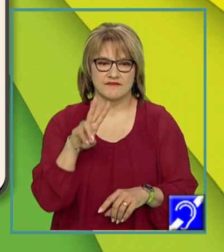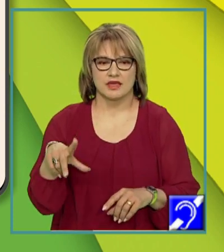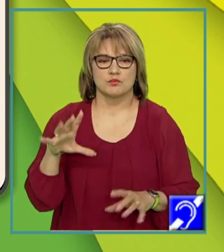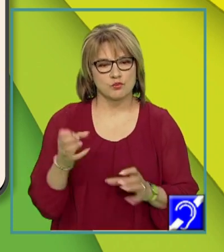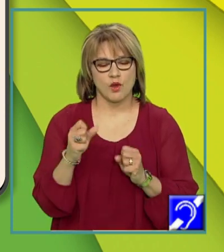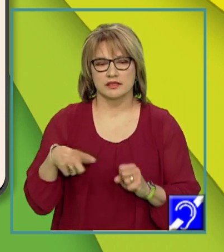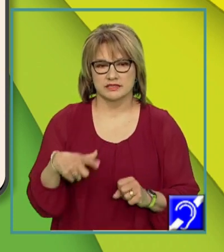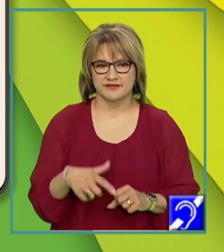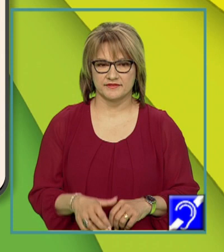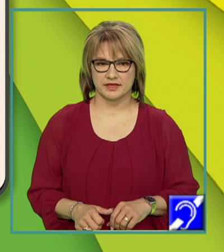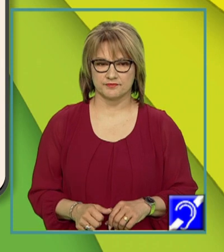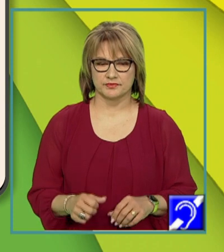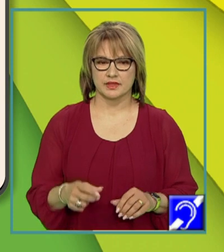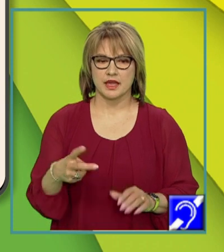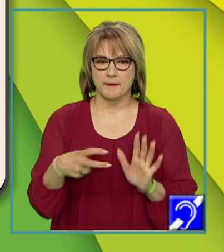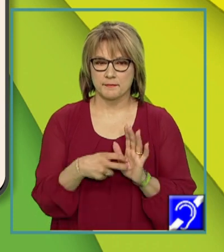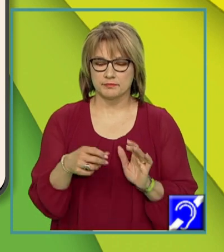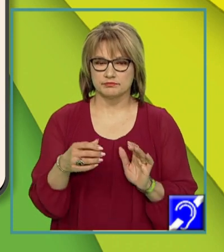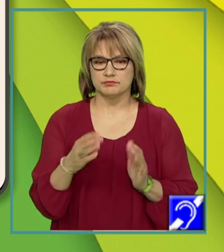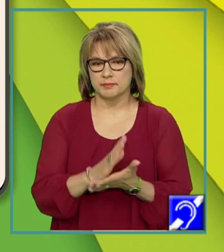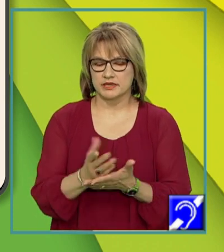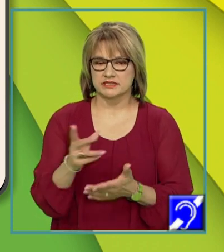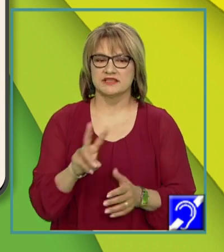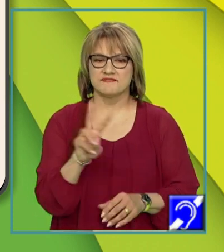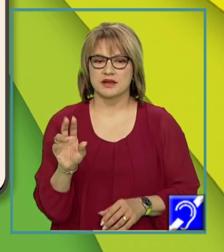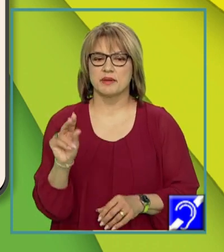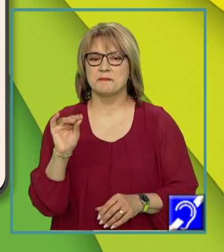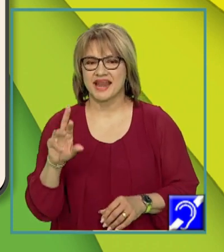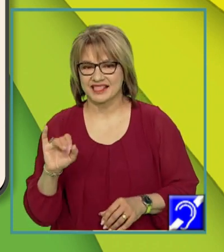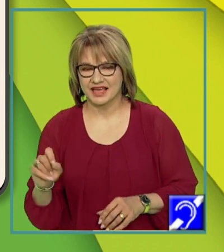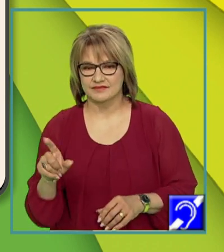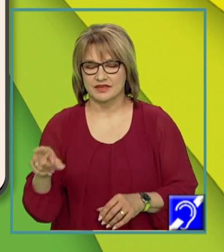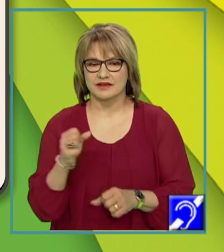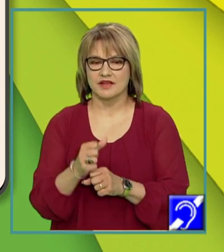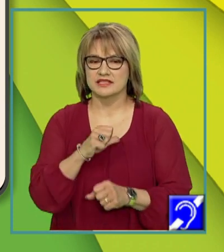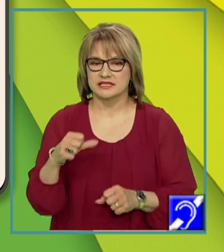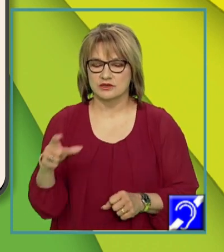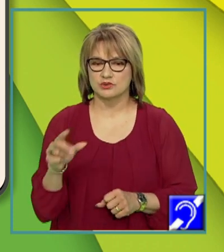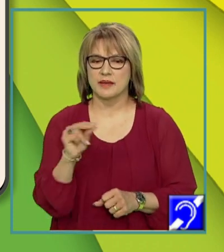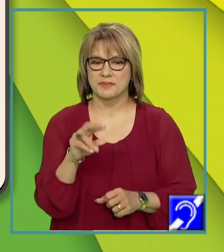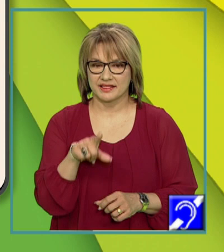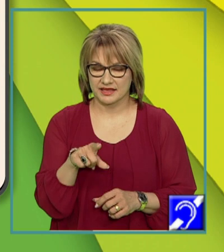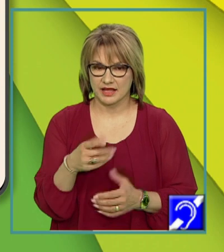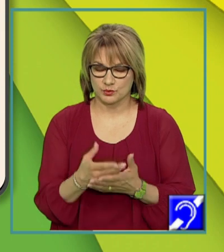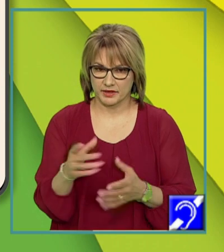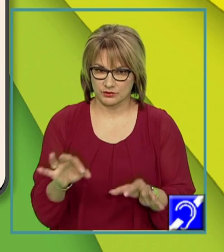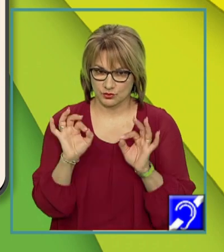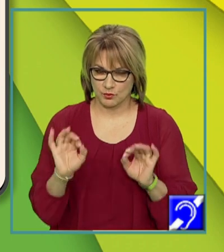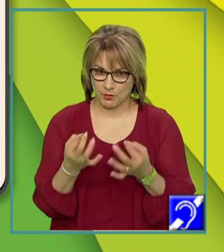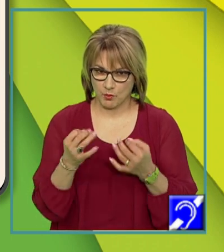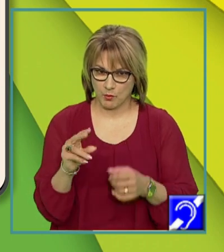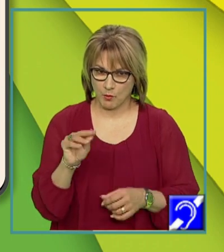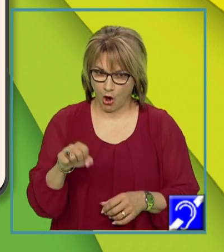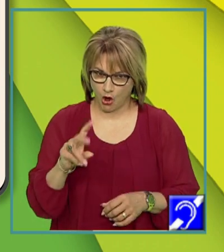împărțit în verbe predicative, cele care alcătuiesc singure predicat când au categoria modului, am